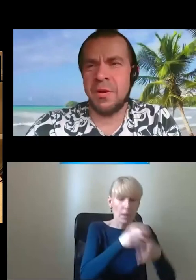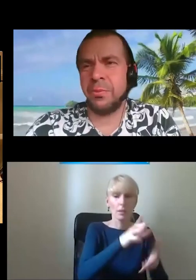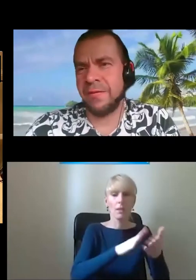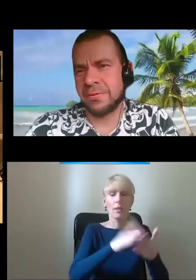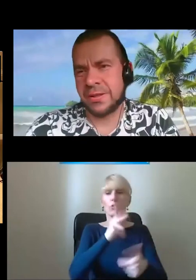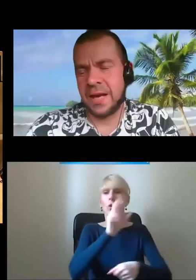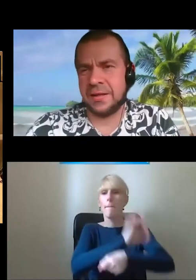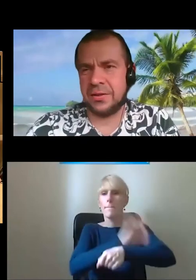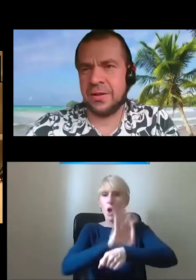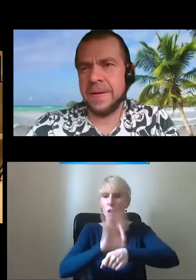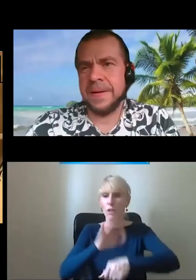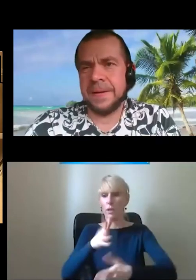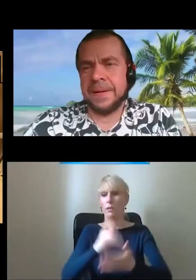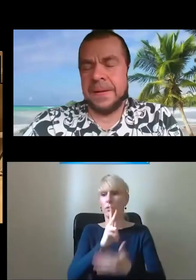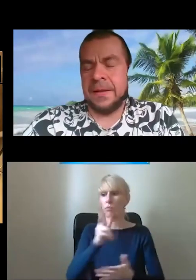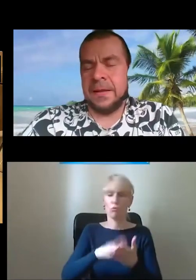przepływa przez jakieś,